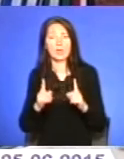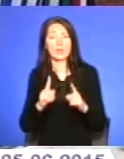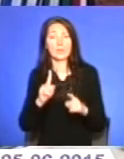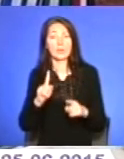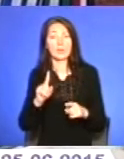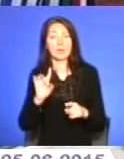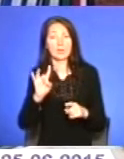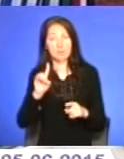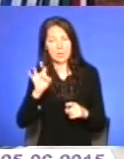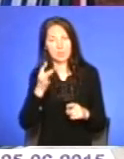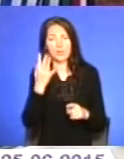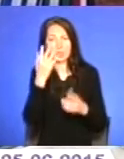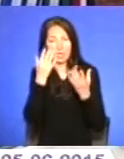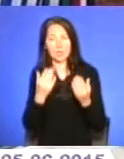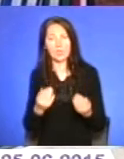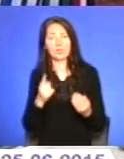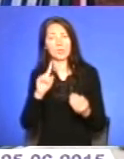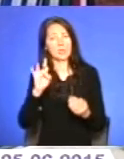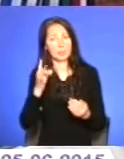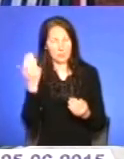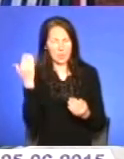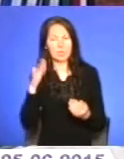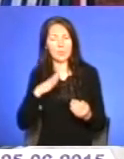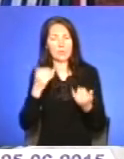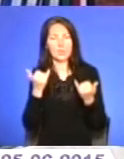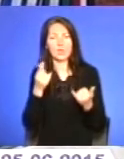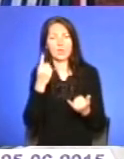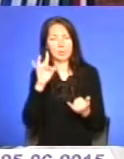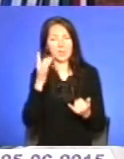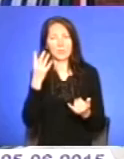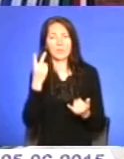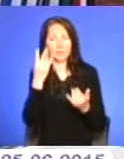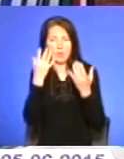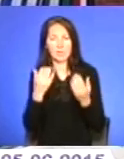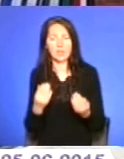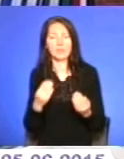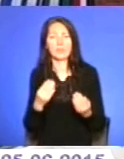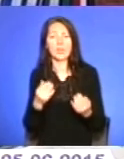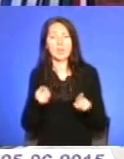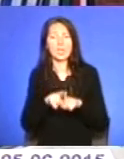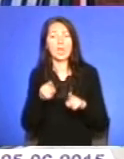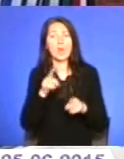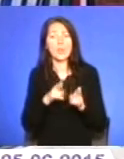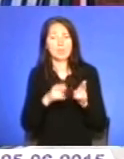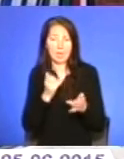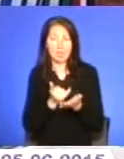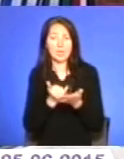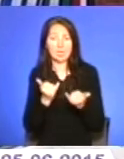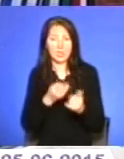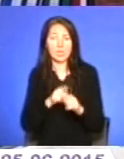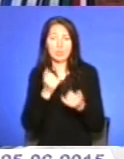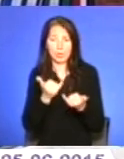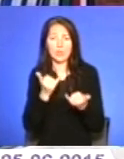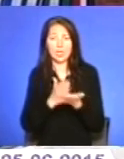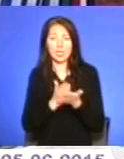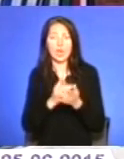в 4 дні, буде ходити раз в 2 дні. Тобто буде по парних числах. Ну і ті поїзда, які на сьогоднішній курсували, вони теж